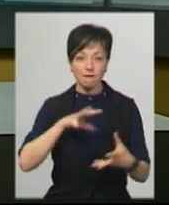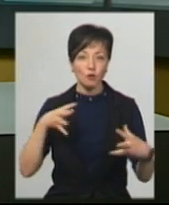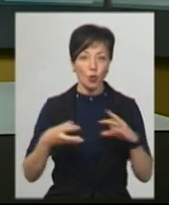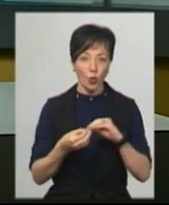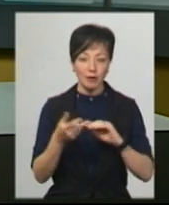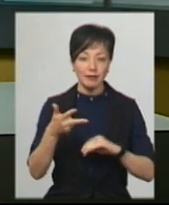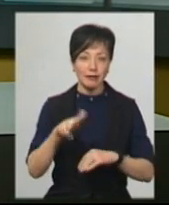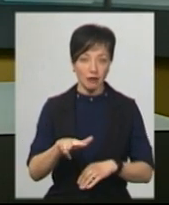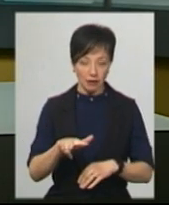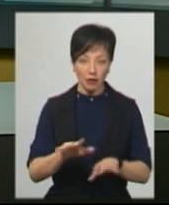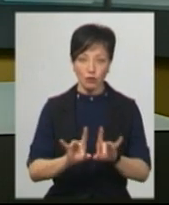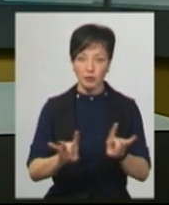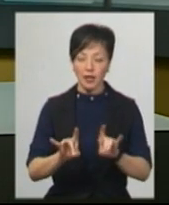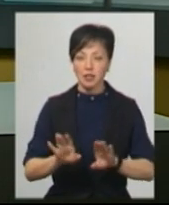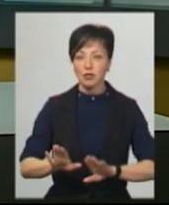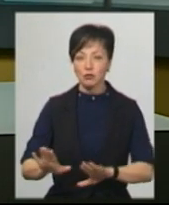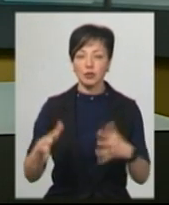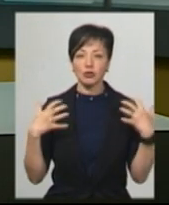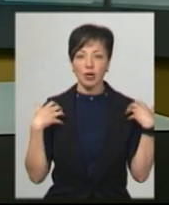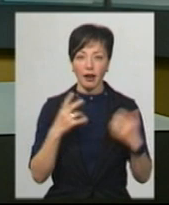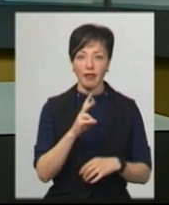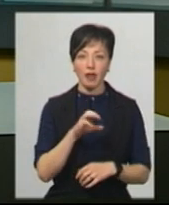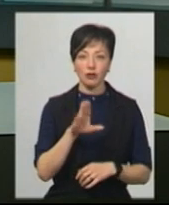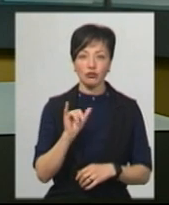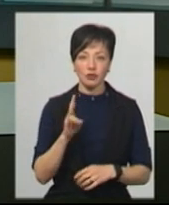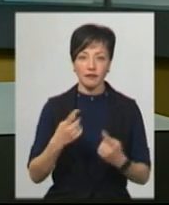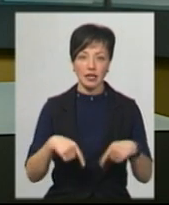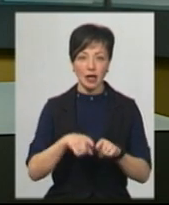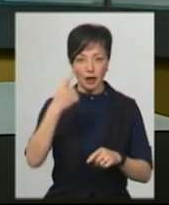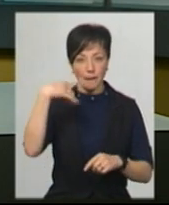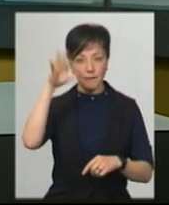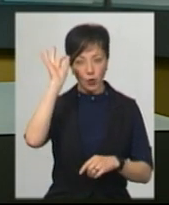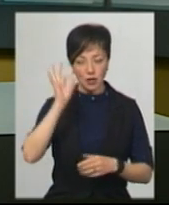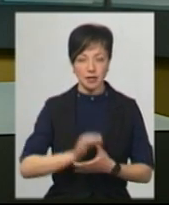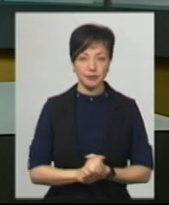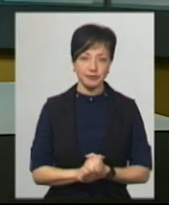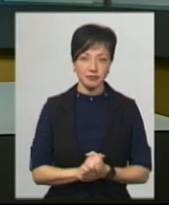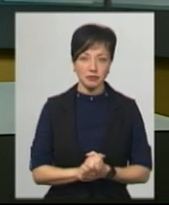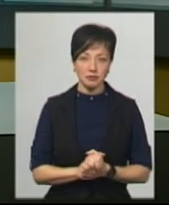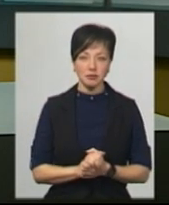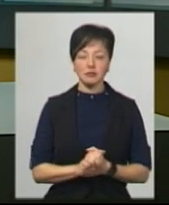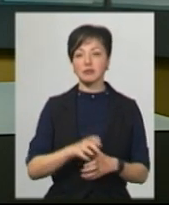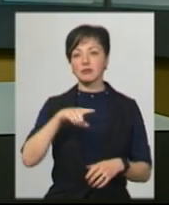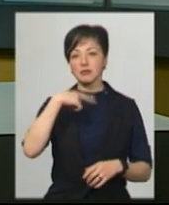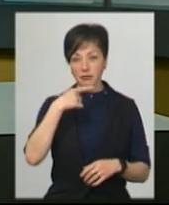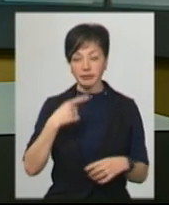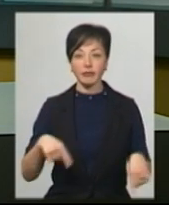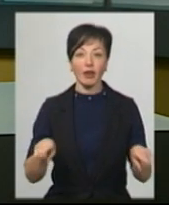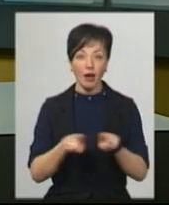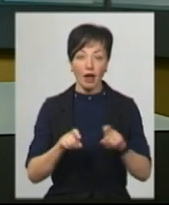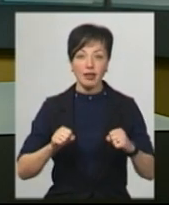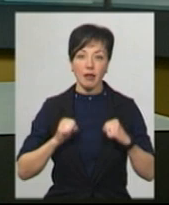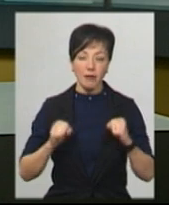місті їх три, розповідає заступник начальника Нетішинського відділення поліції майор Андрій Кондратюк. Каже, таким чином